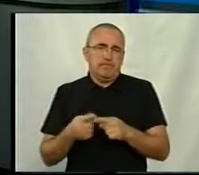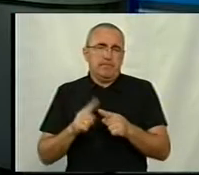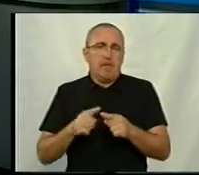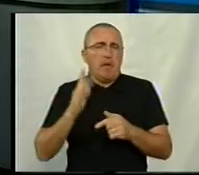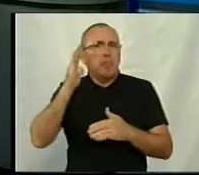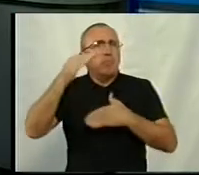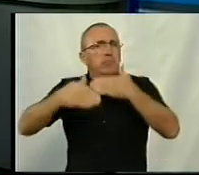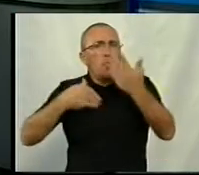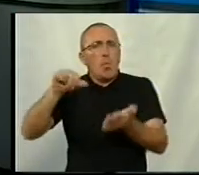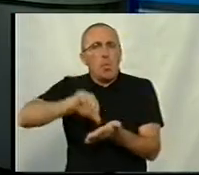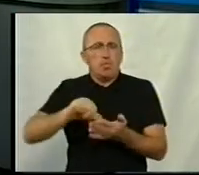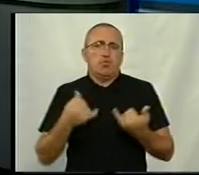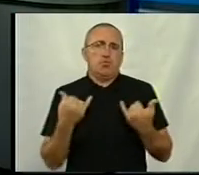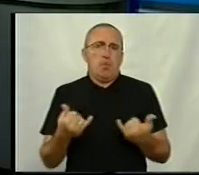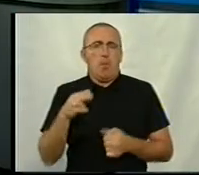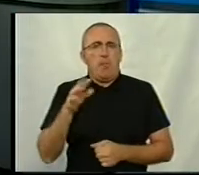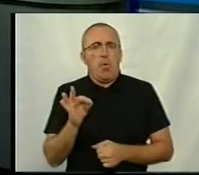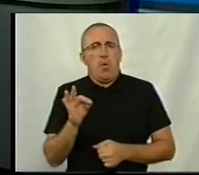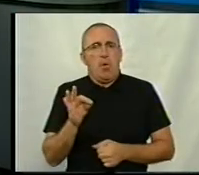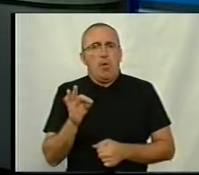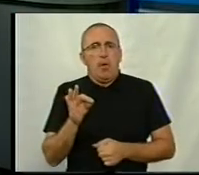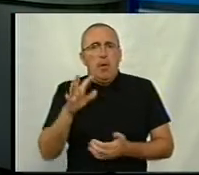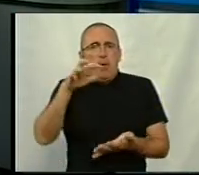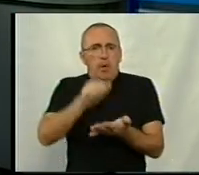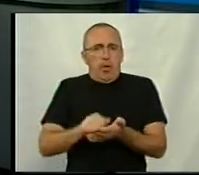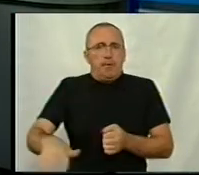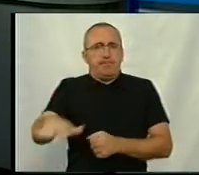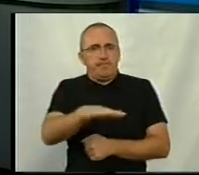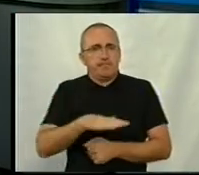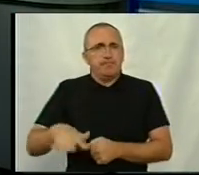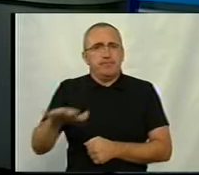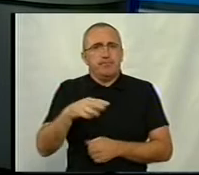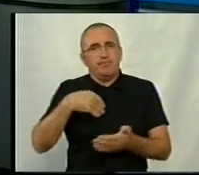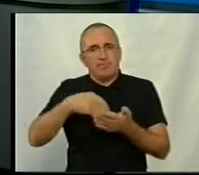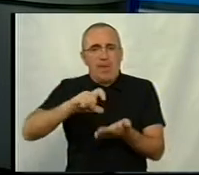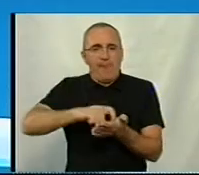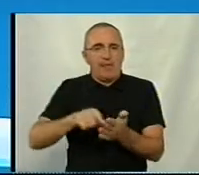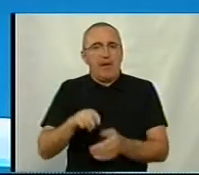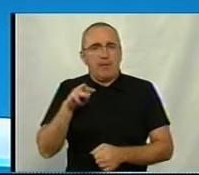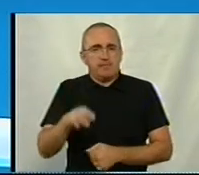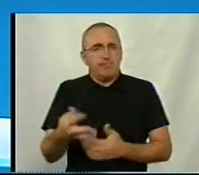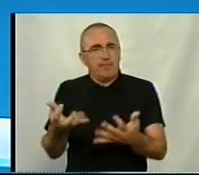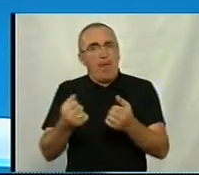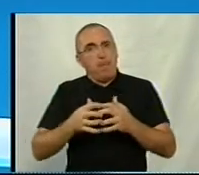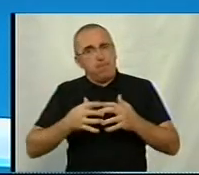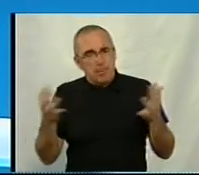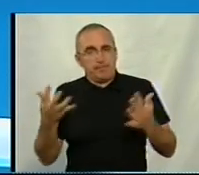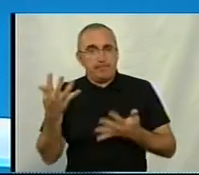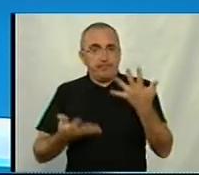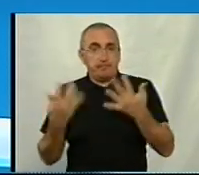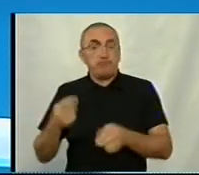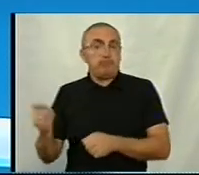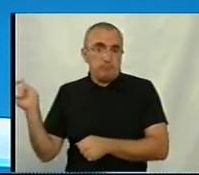тенденція учасників сьогодні по аренді площ, тобто, які вони купують, квадратні метри, взяти більше? Тобто, якщо вже